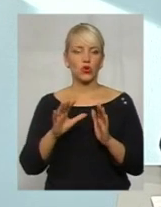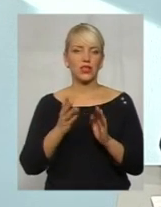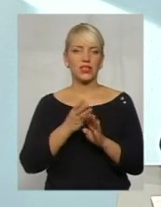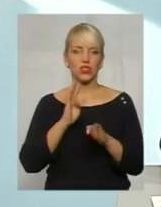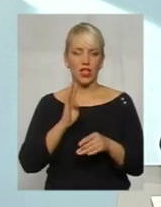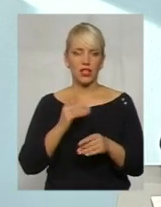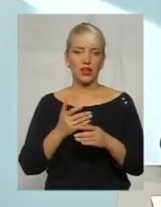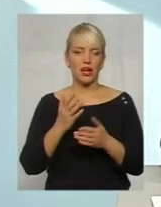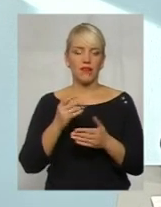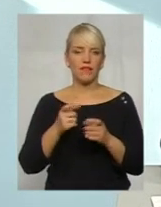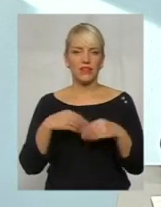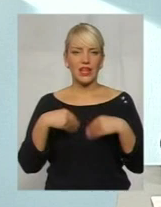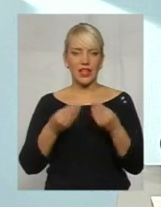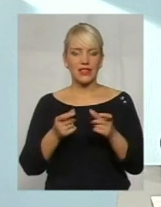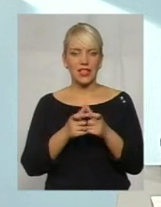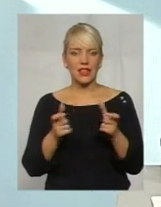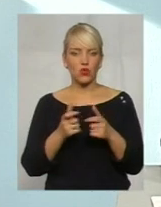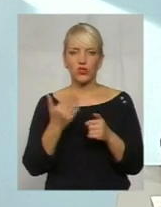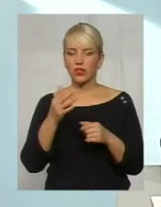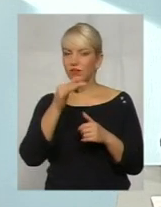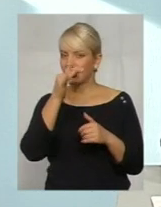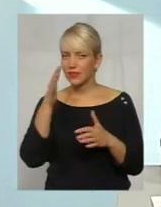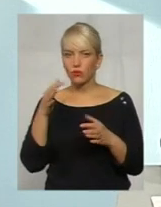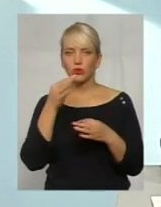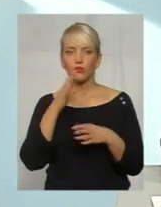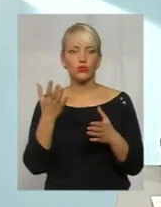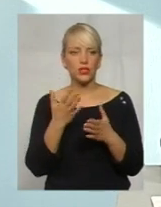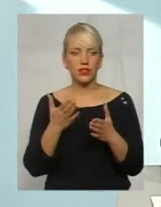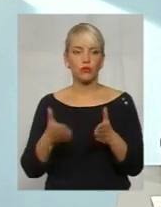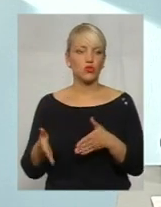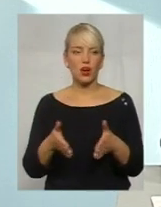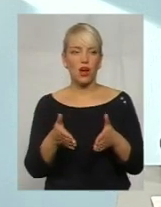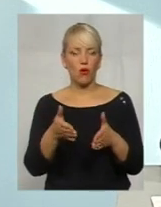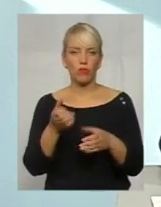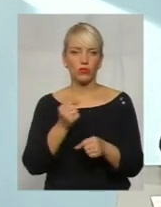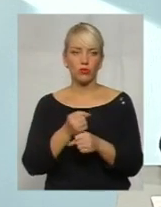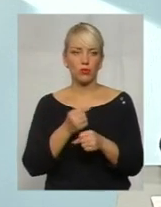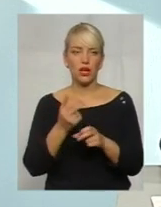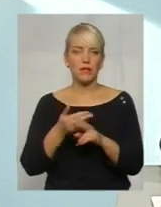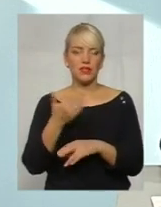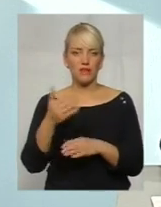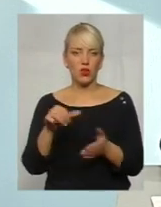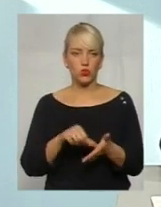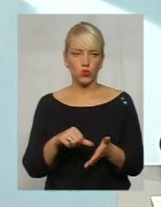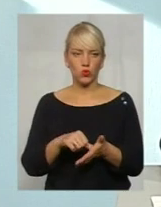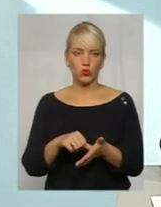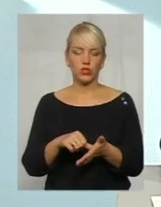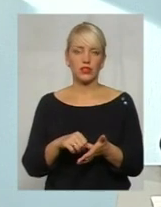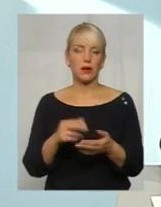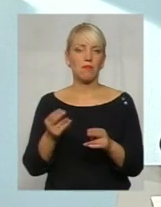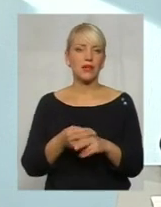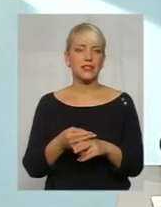видається талончик, і ви не зможете будь-яким іншим шляхом зробити без вашої участі, чи